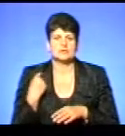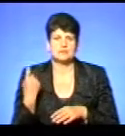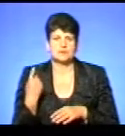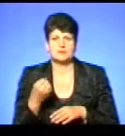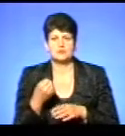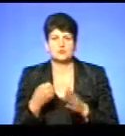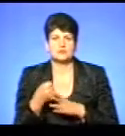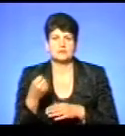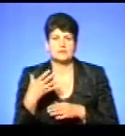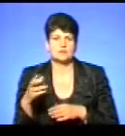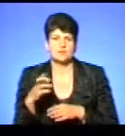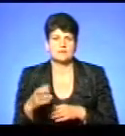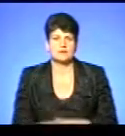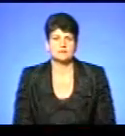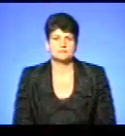15 вересня.